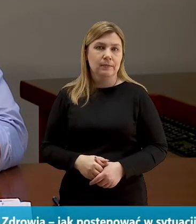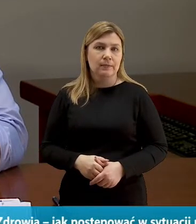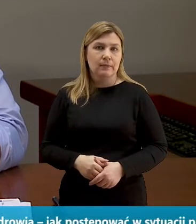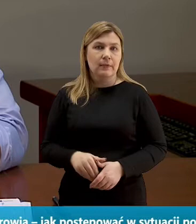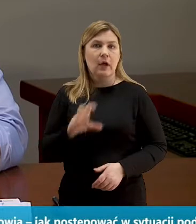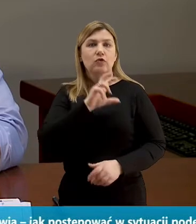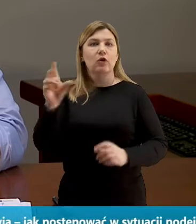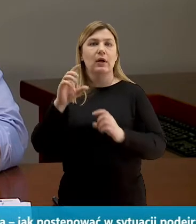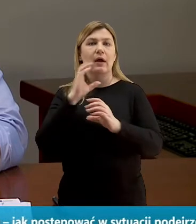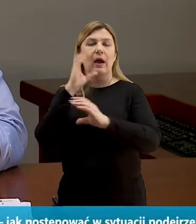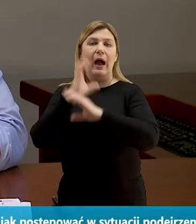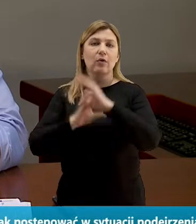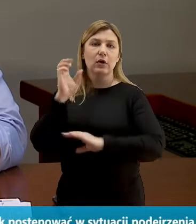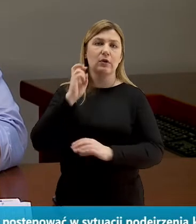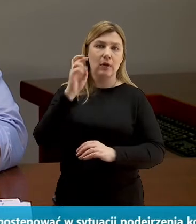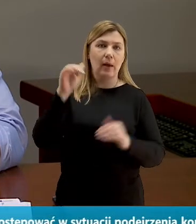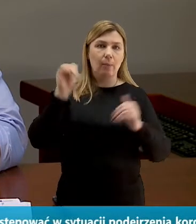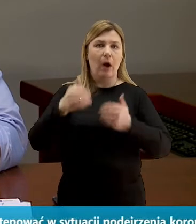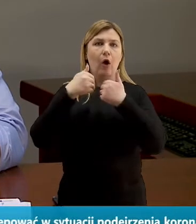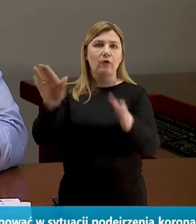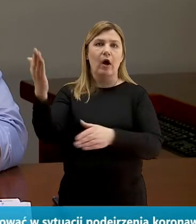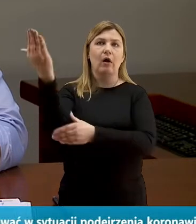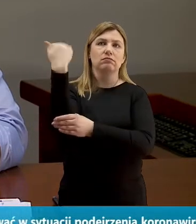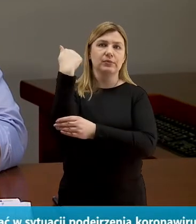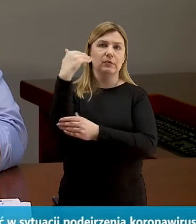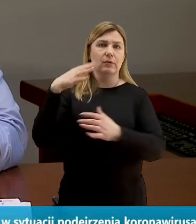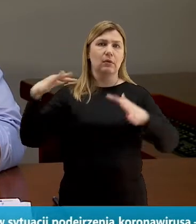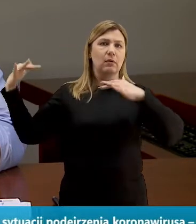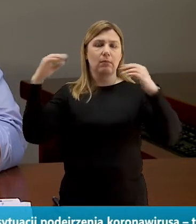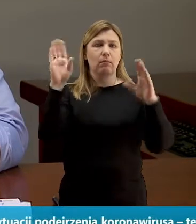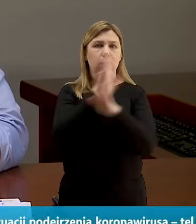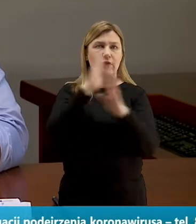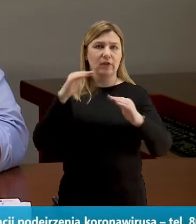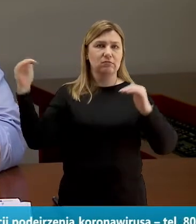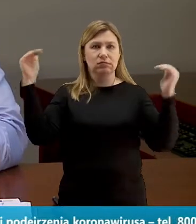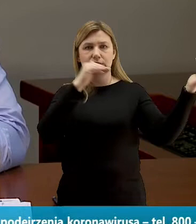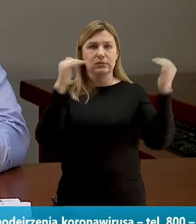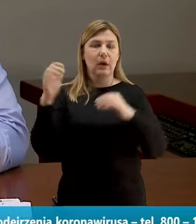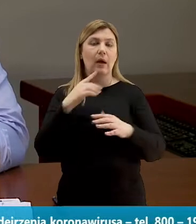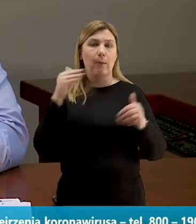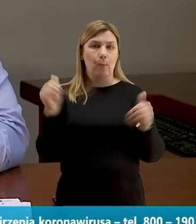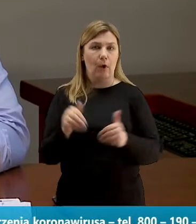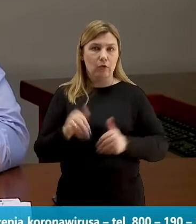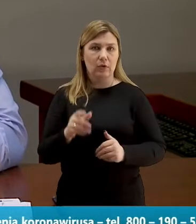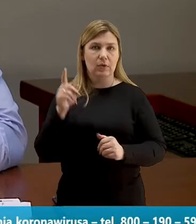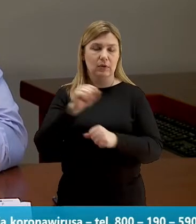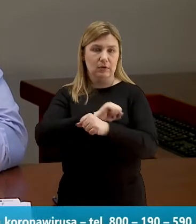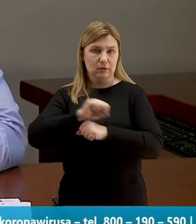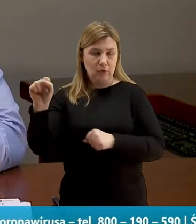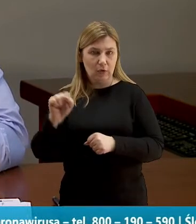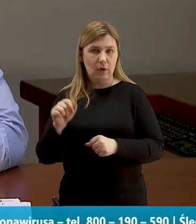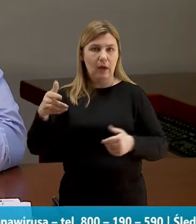Czy w komunikacji publicznej, miejskiej można otworzyć okna, by był przewiew? Proszę Państwa, w miarę możliwości pojazdy są